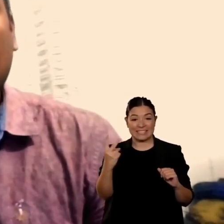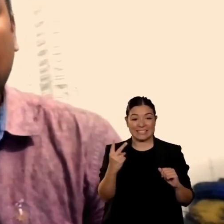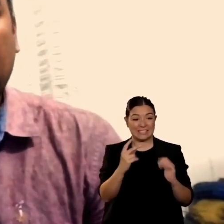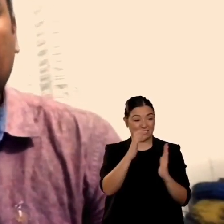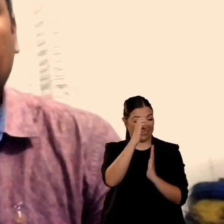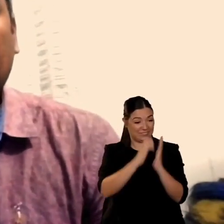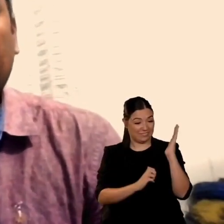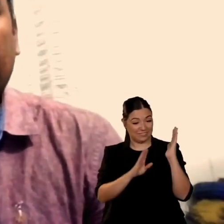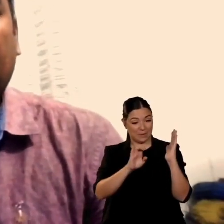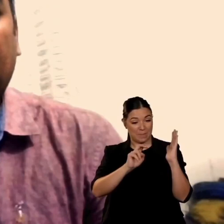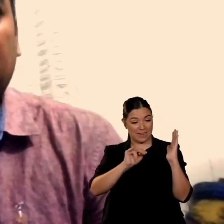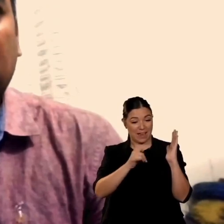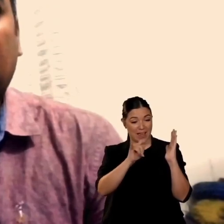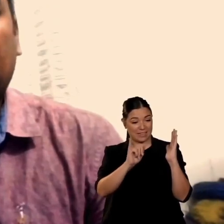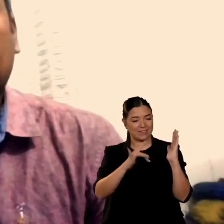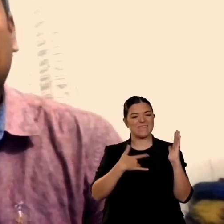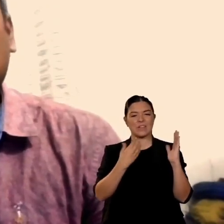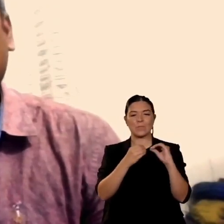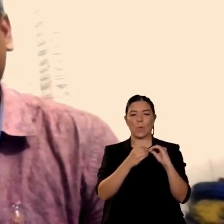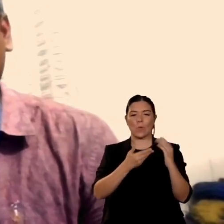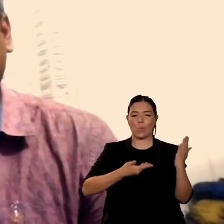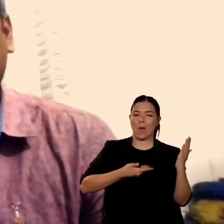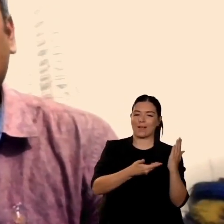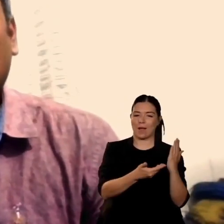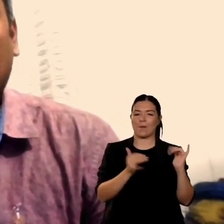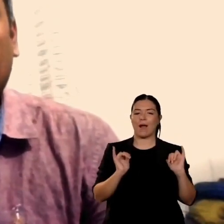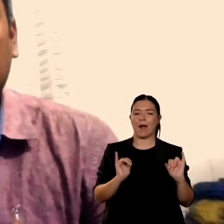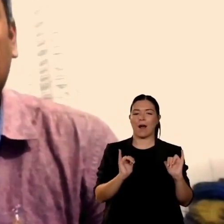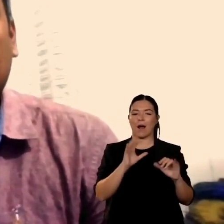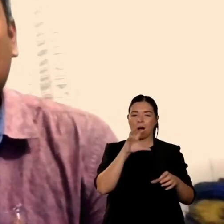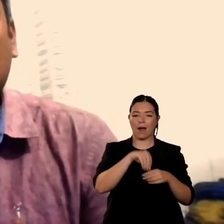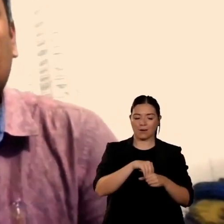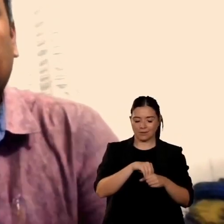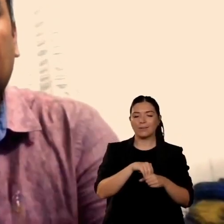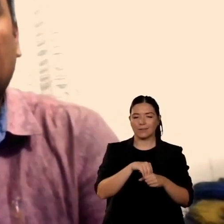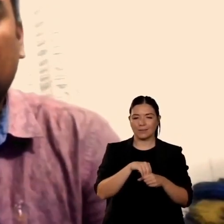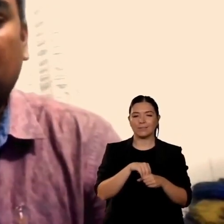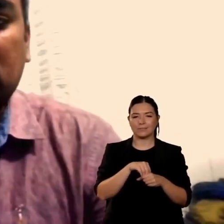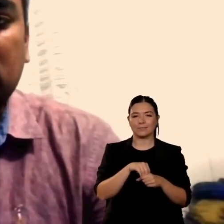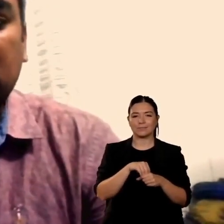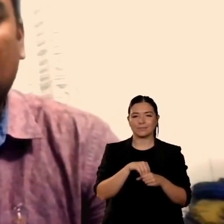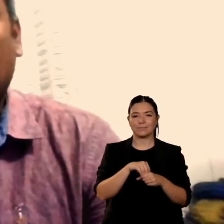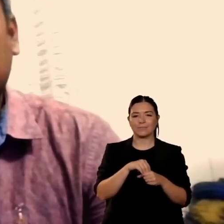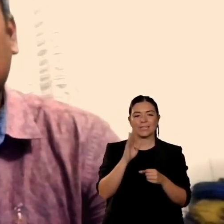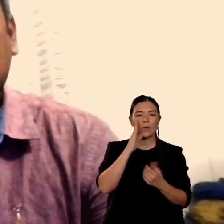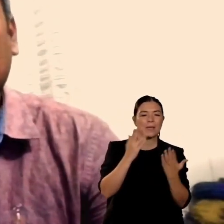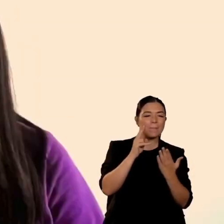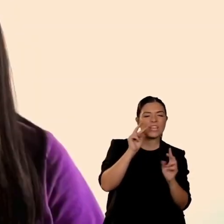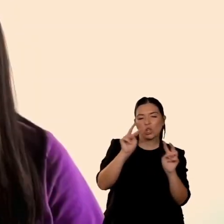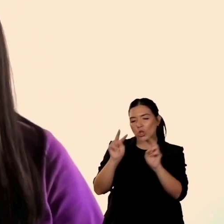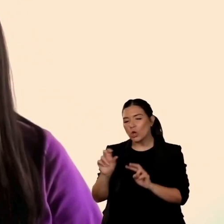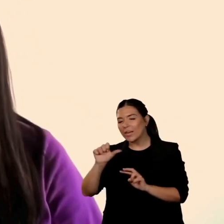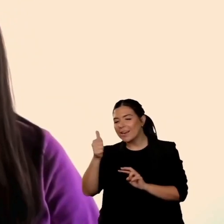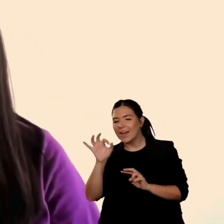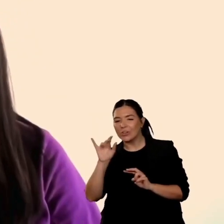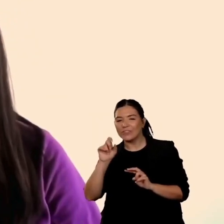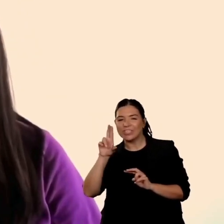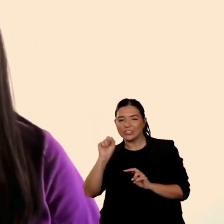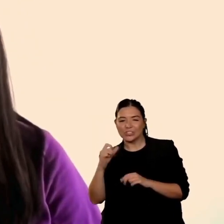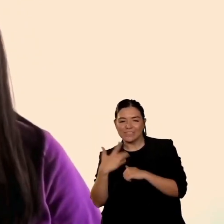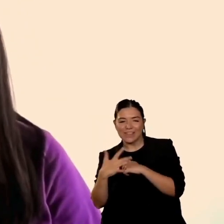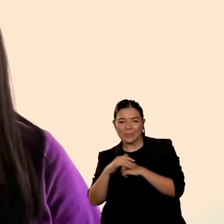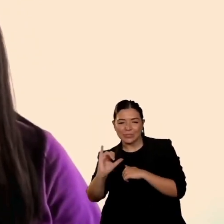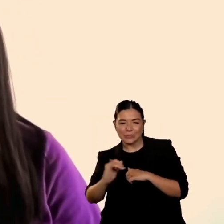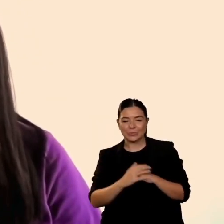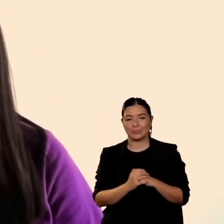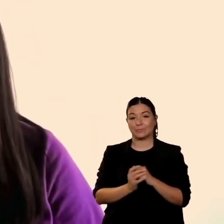diverso innanzitutto vediamo anche che è stato tradotto all'arabo e anche si è organizzata una comunità di traduzione nello